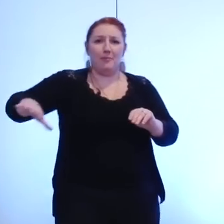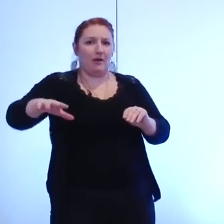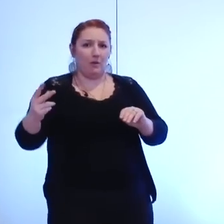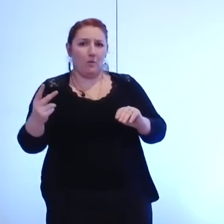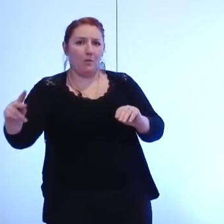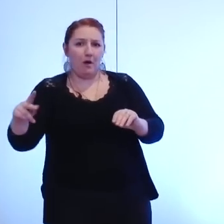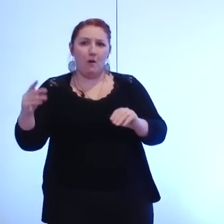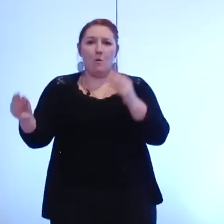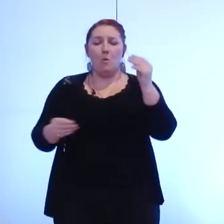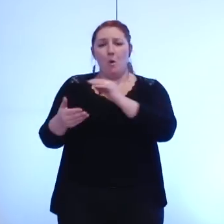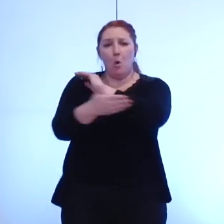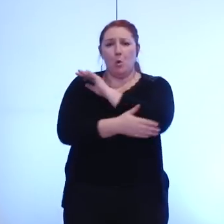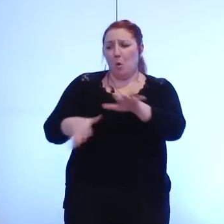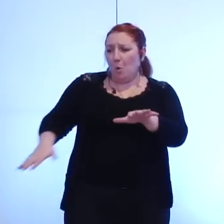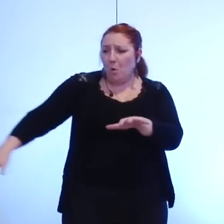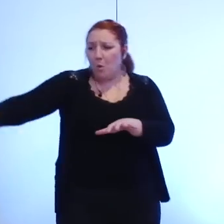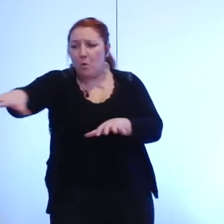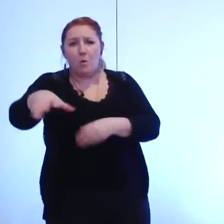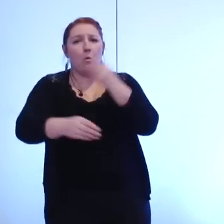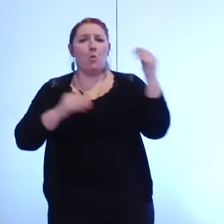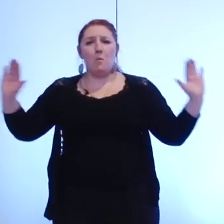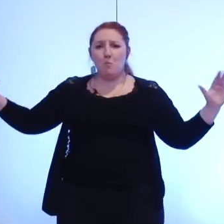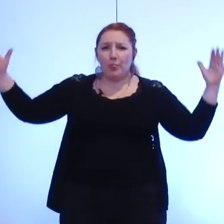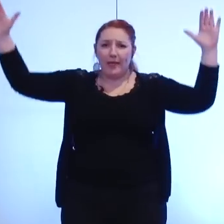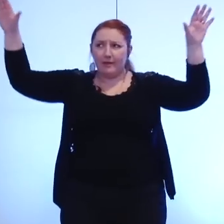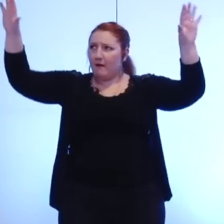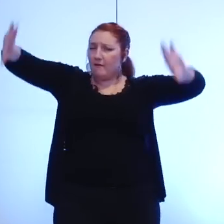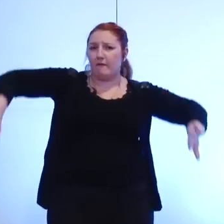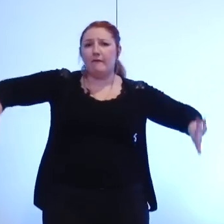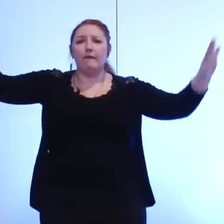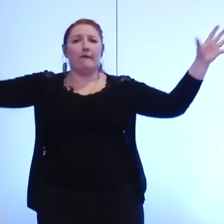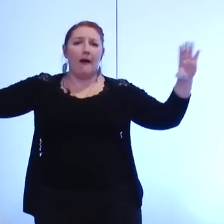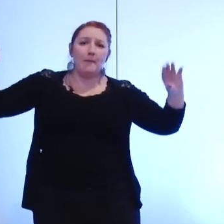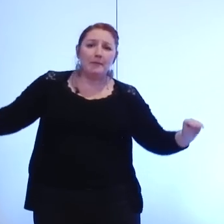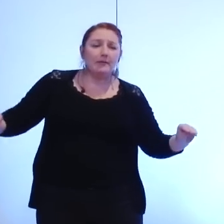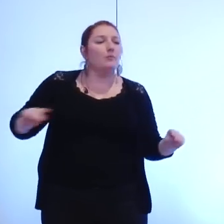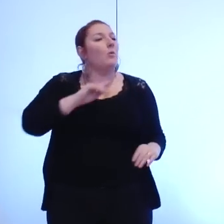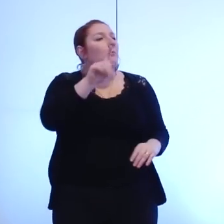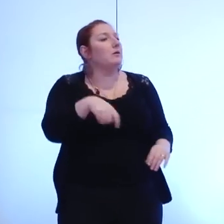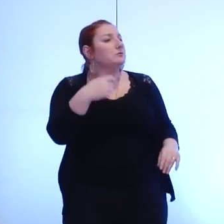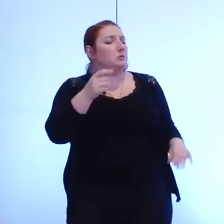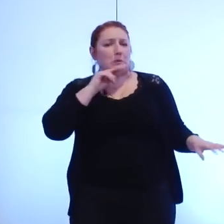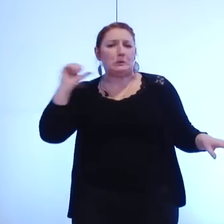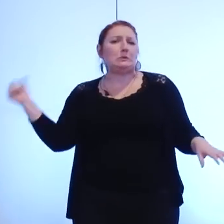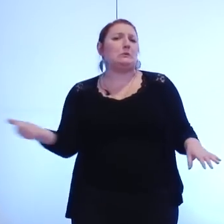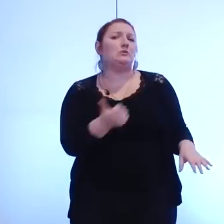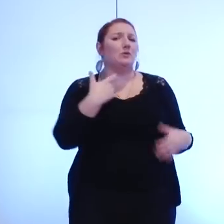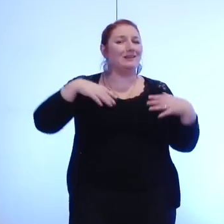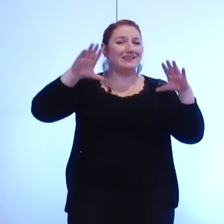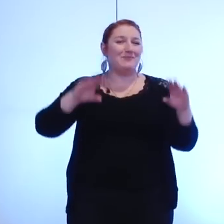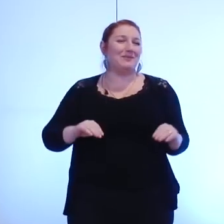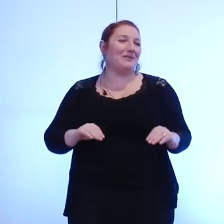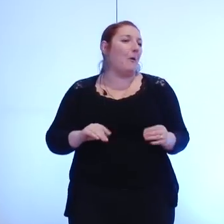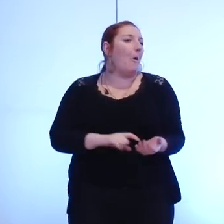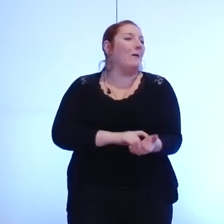pouvoir à un moment donné même si tous les habitants de cette agglomération sont par essence des montagnards